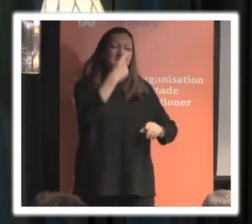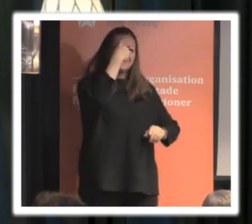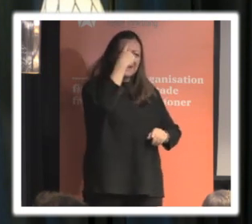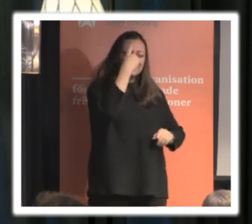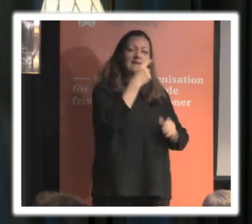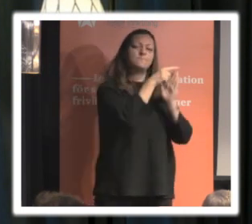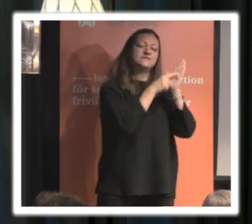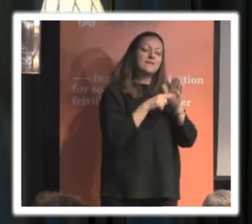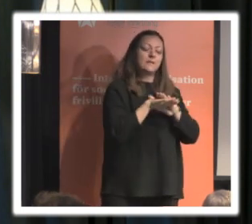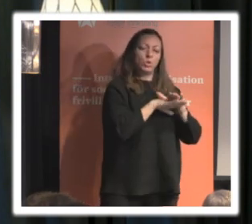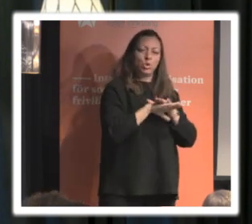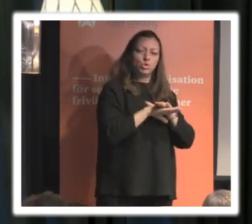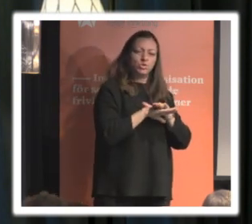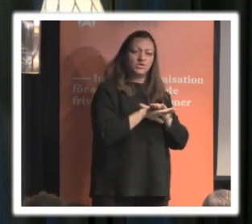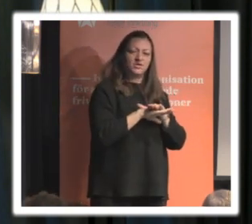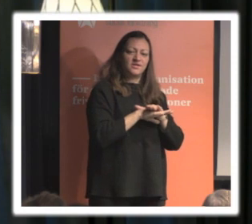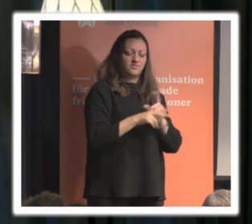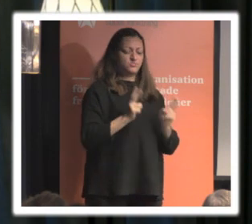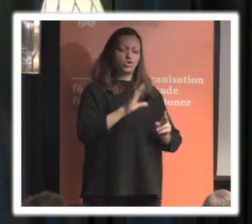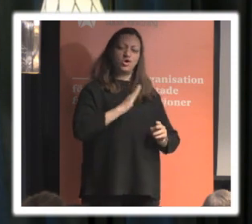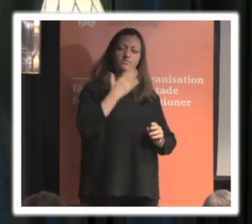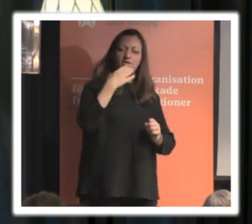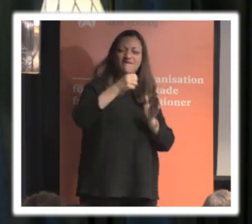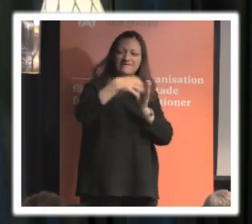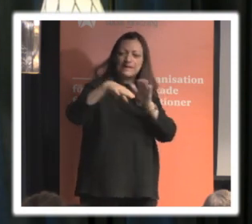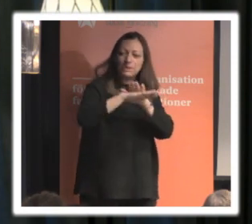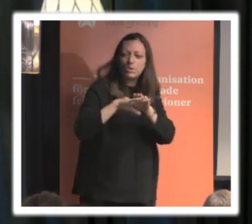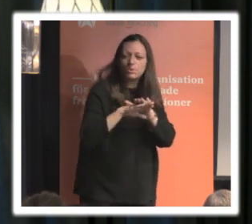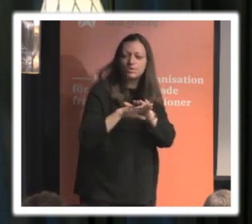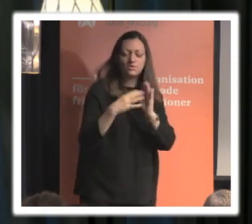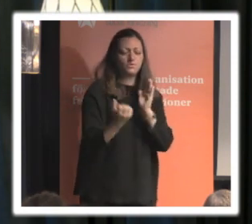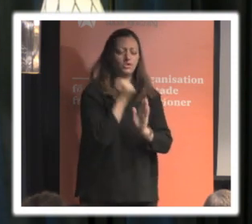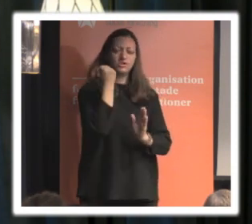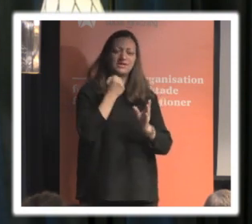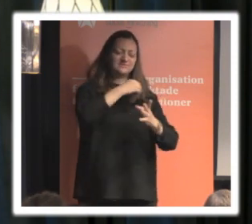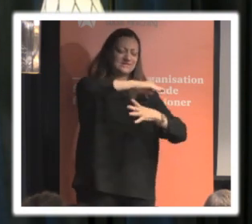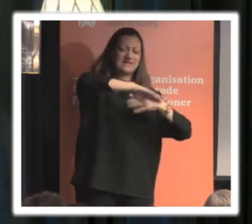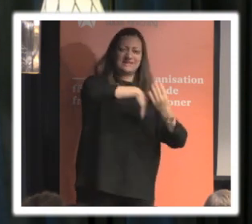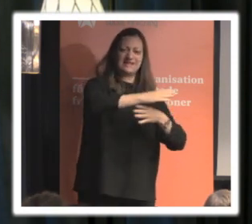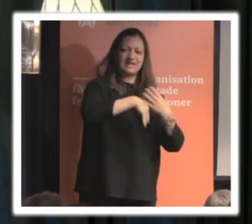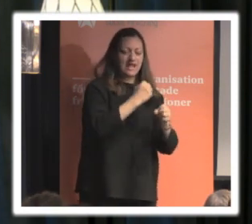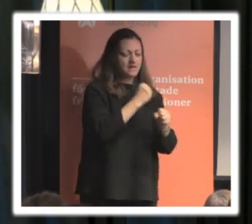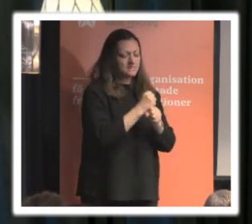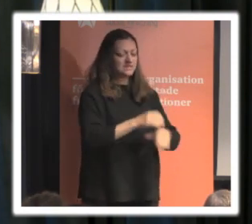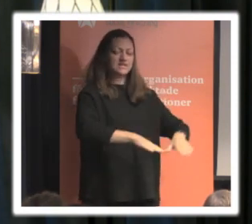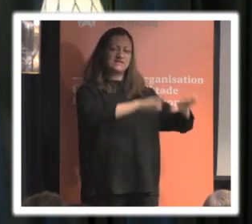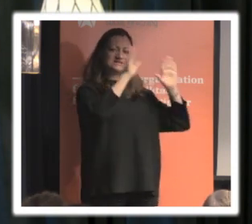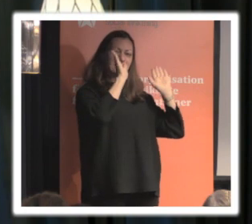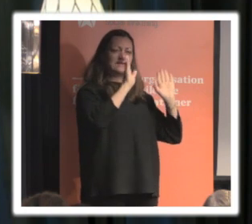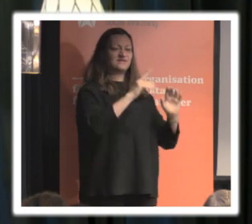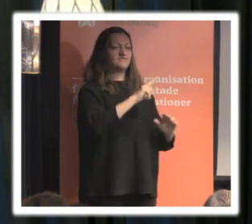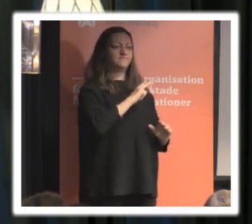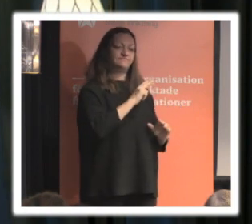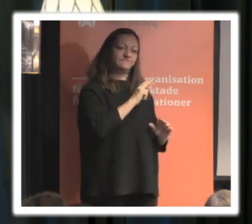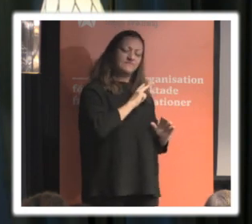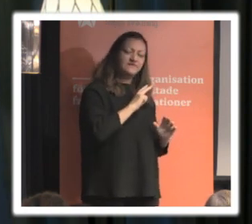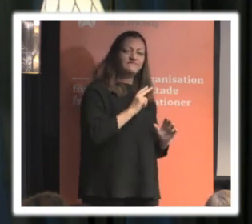har man en bra värdegrund och lyckas man integrera arbete med respekt för privatliv och dataskydd och privatpersoners